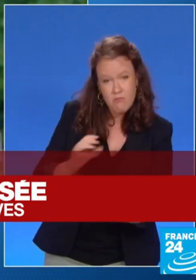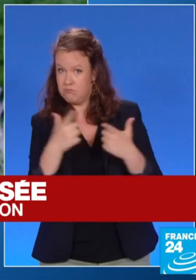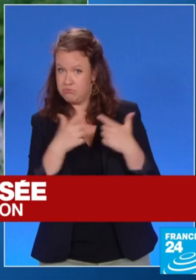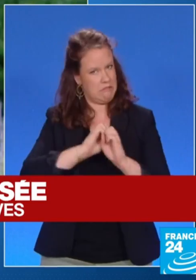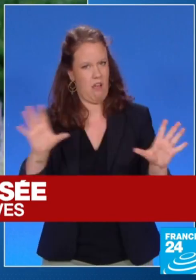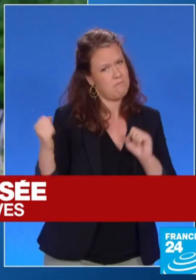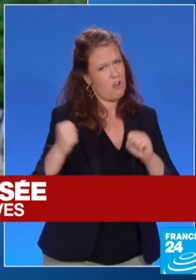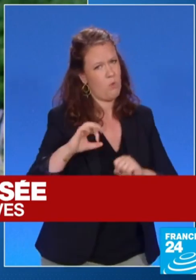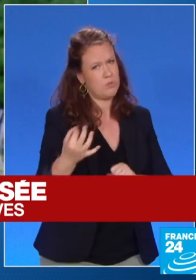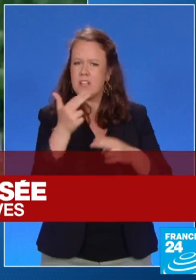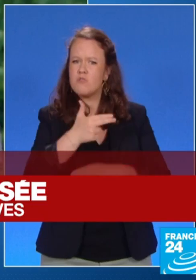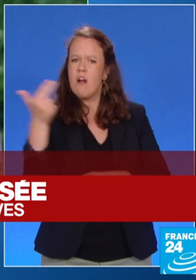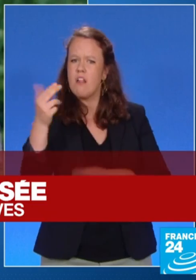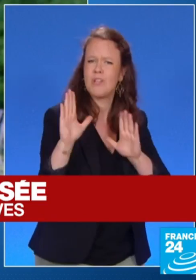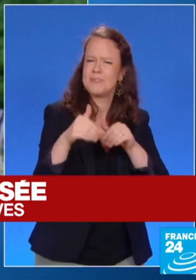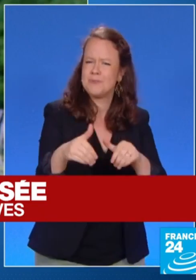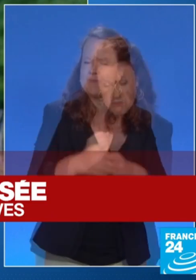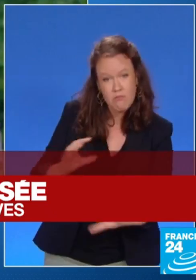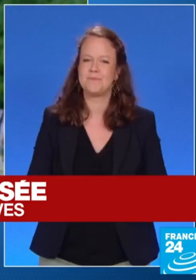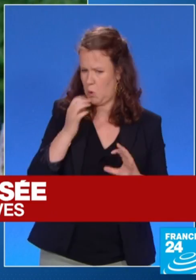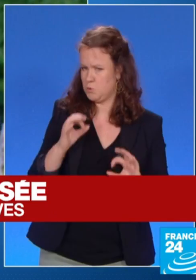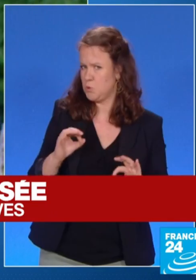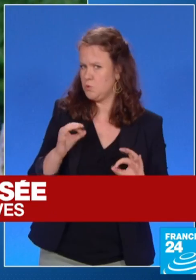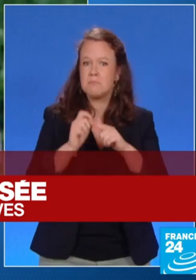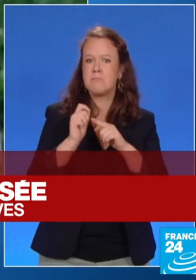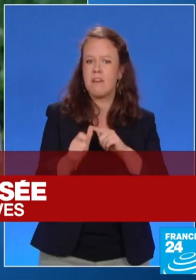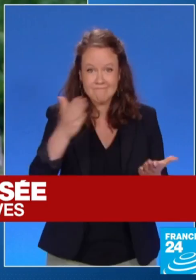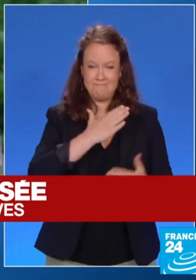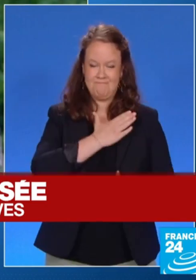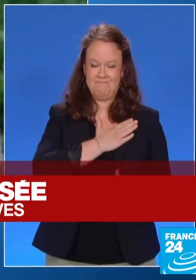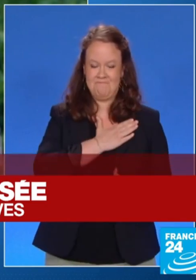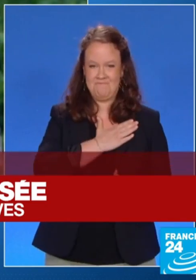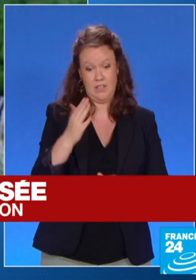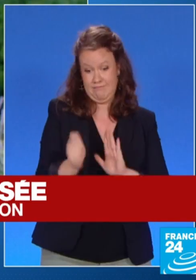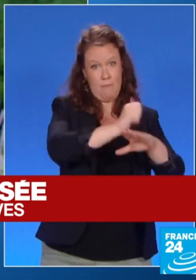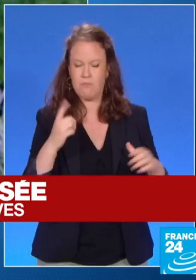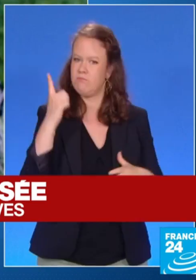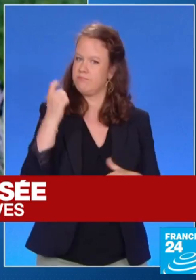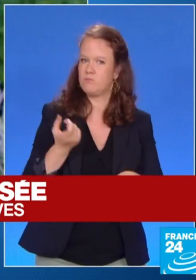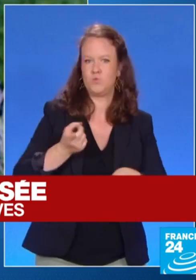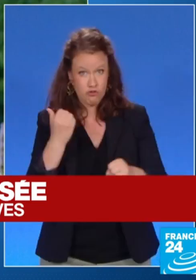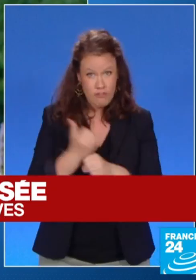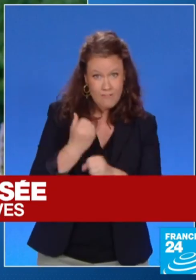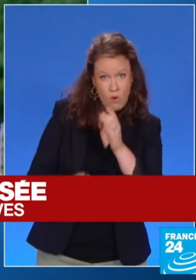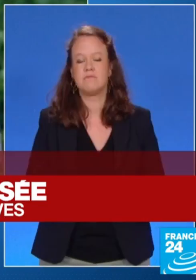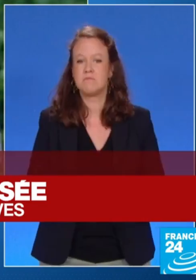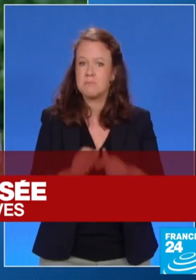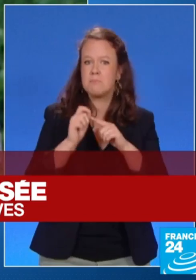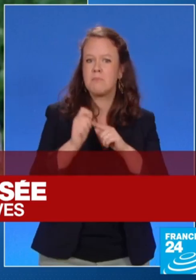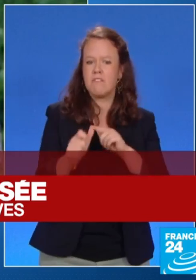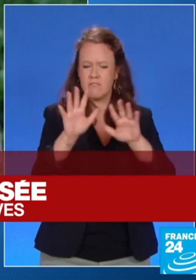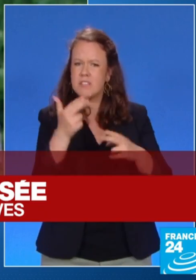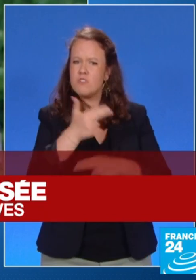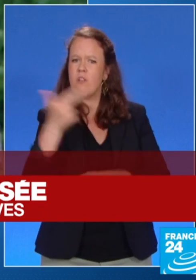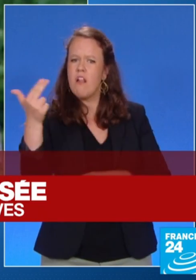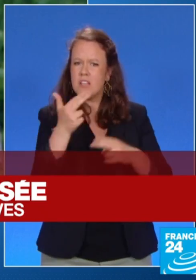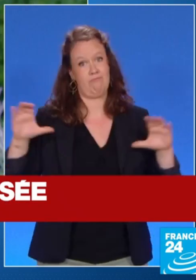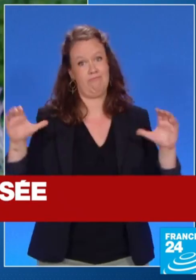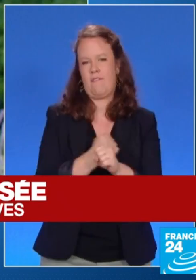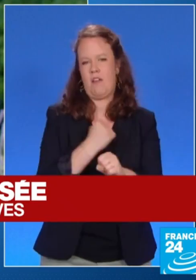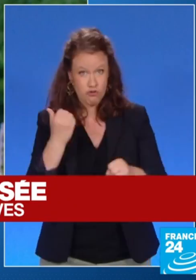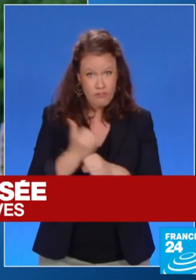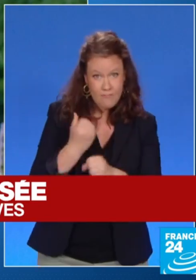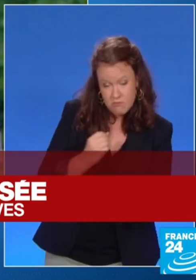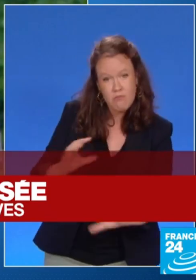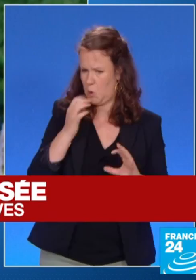députés, c'est-à-dire la plupart des députés que j'ai reçus, c'est on tous voté le 24 avril pour ma méthode. Oui, vous avez voté pour députés